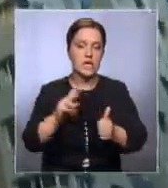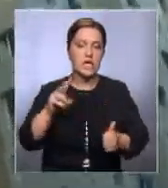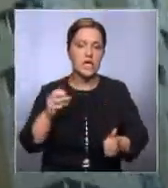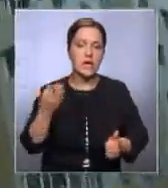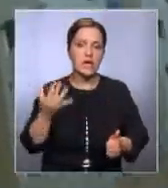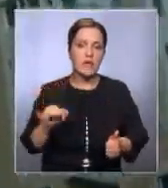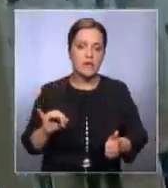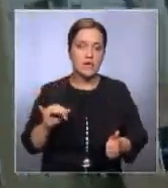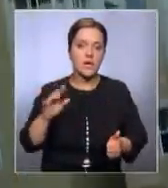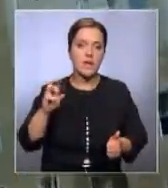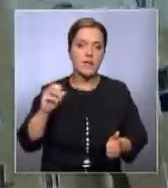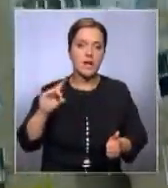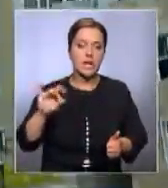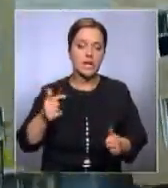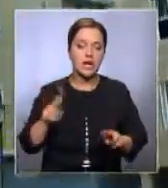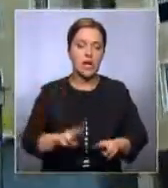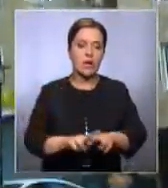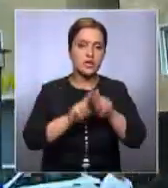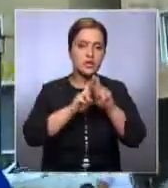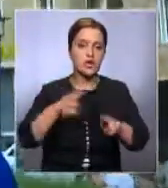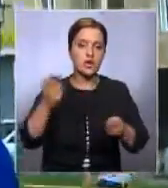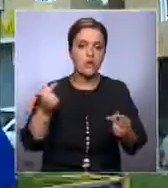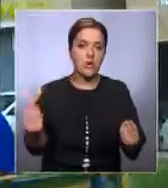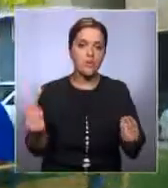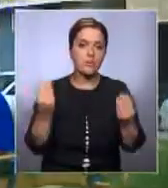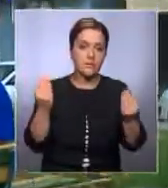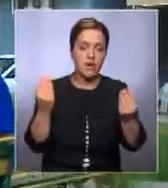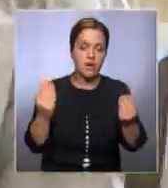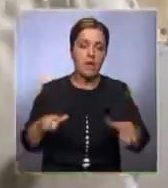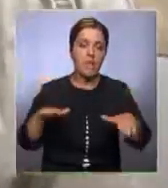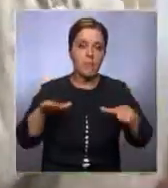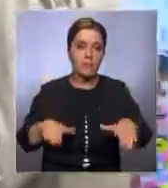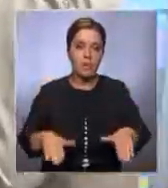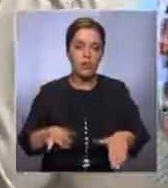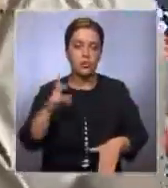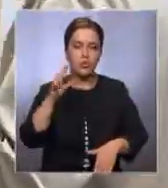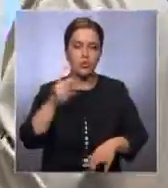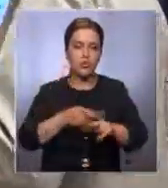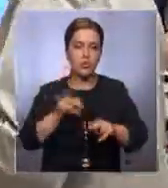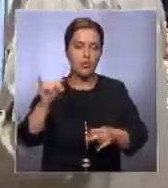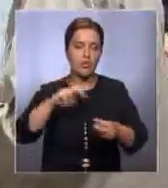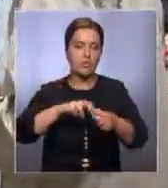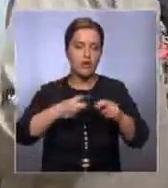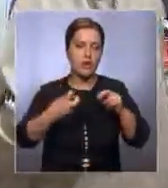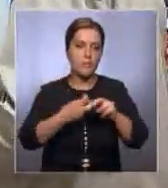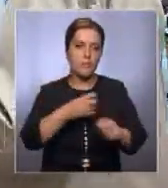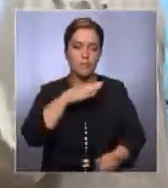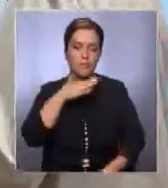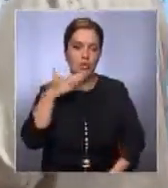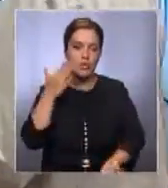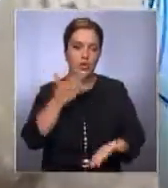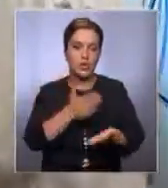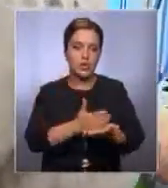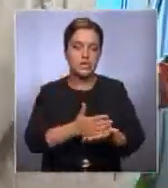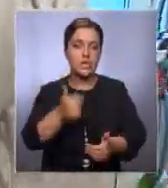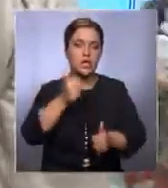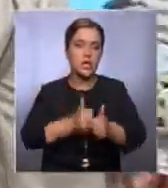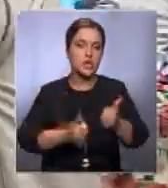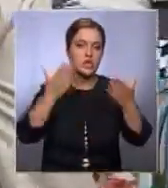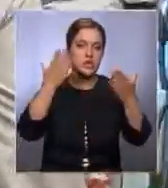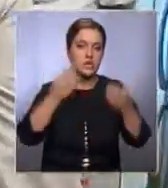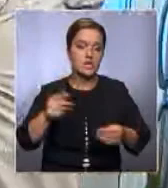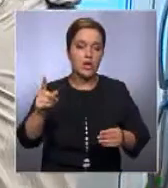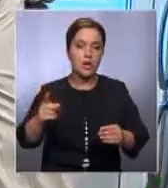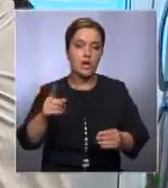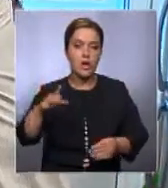берега Астаны. Но даже такое, казалось бы, престижное месторасположение не избавляет от коммунальных проблем. Каждый день для главы